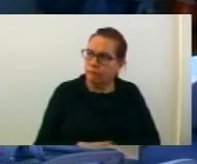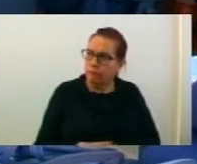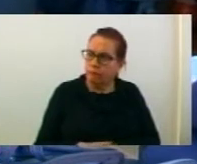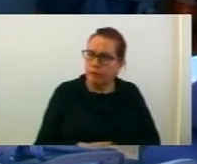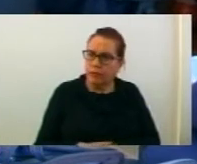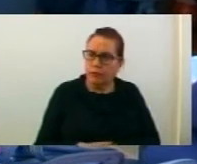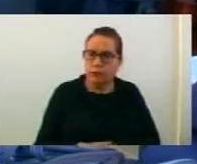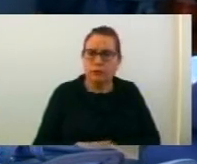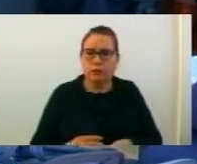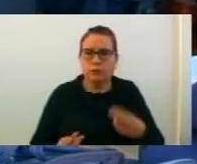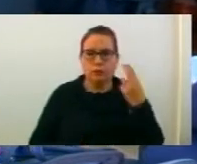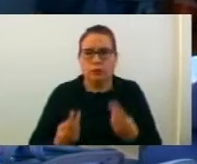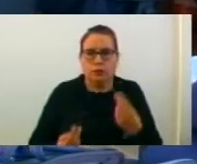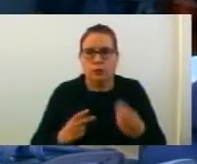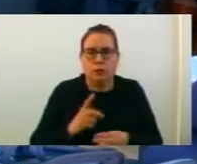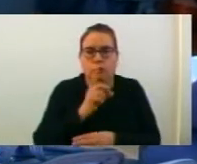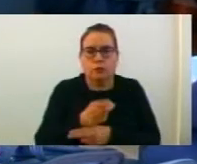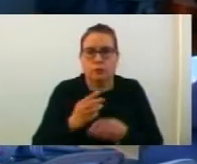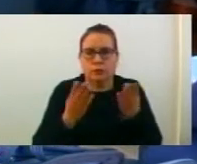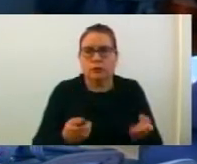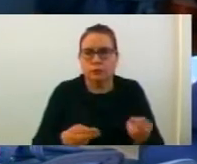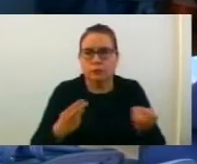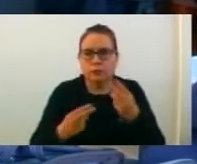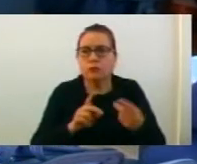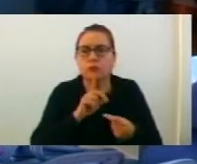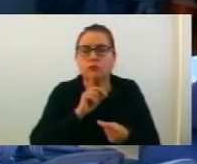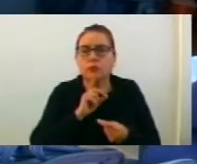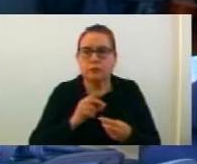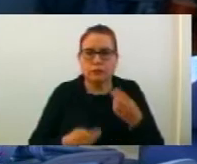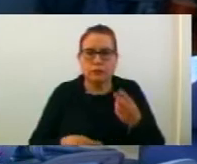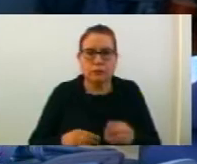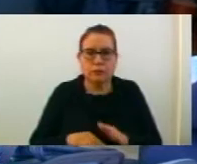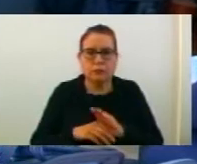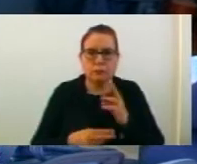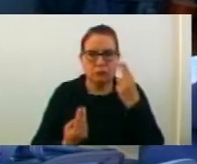Благодарам. Отварам претрас по одлуките и предлогите от комисијата. Дали не кой ба разбор?